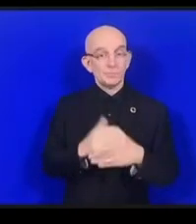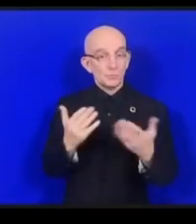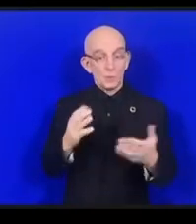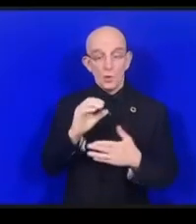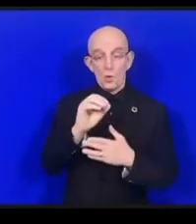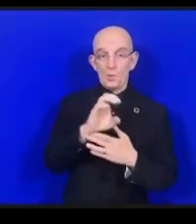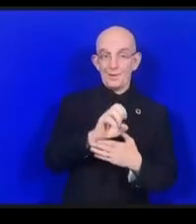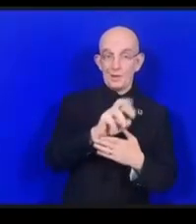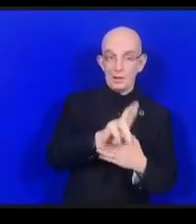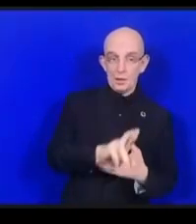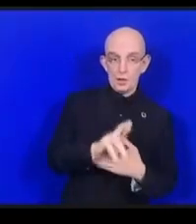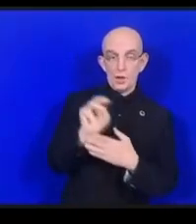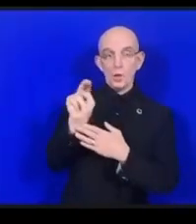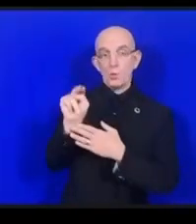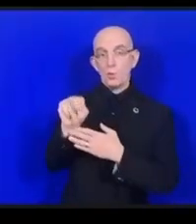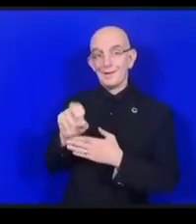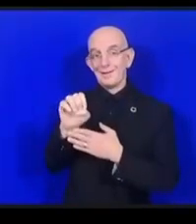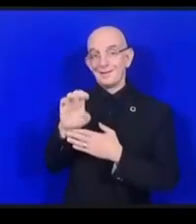ンデーションというのは